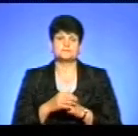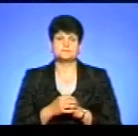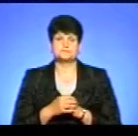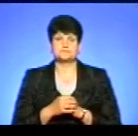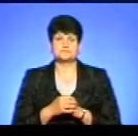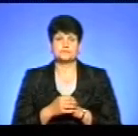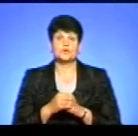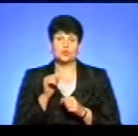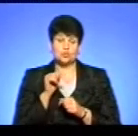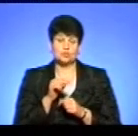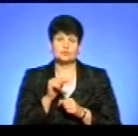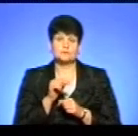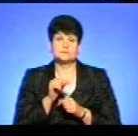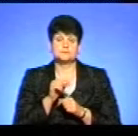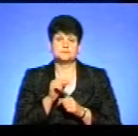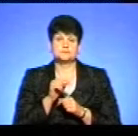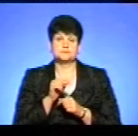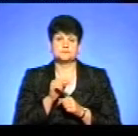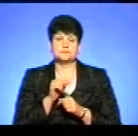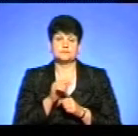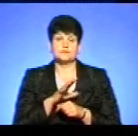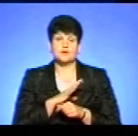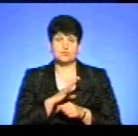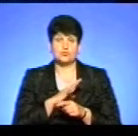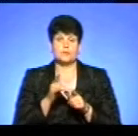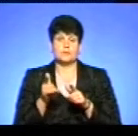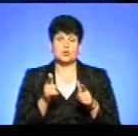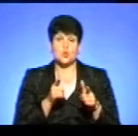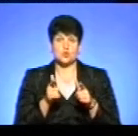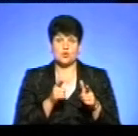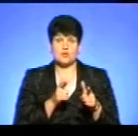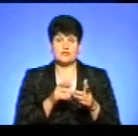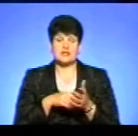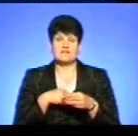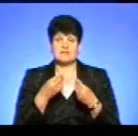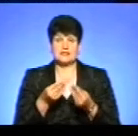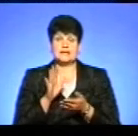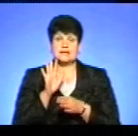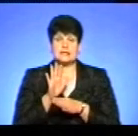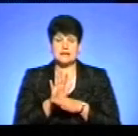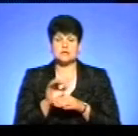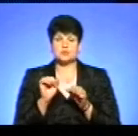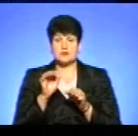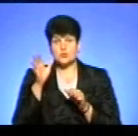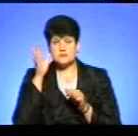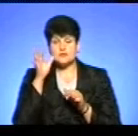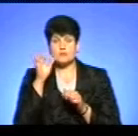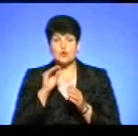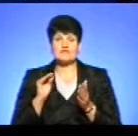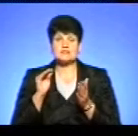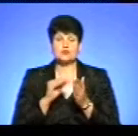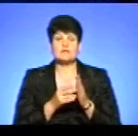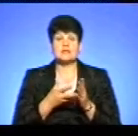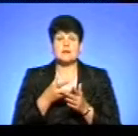Через те був підготовлений та виданий наказ управління освіти про встановлення